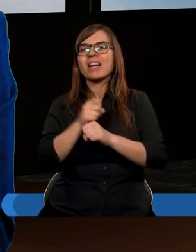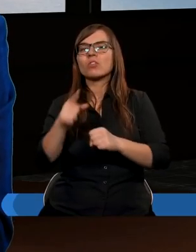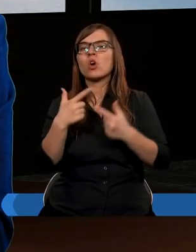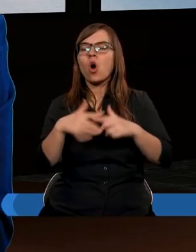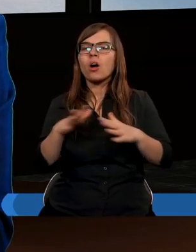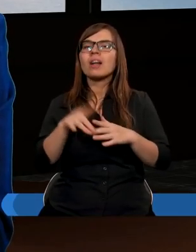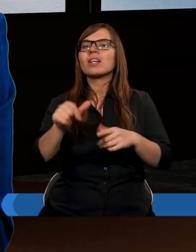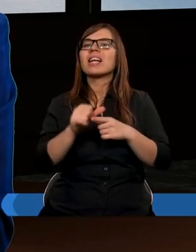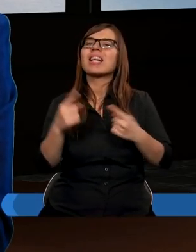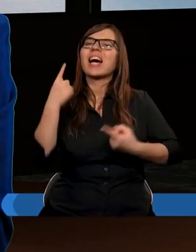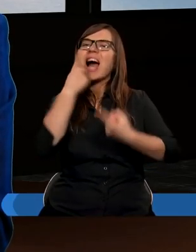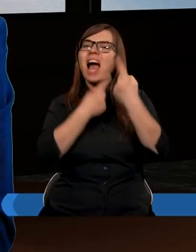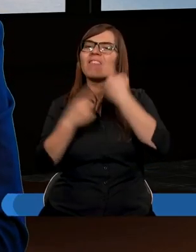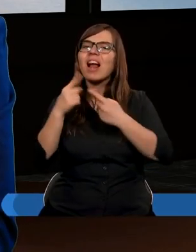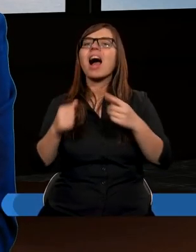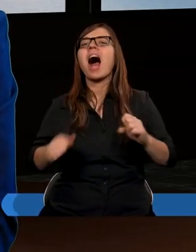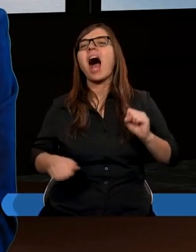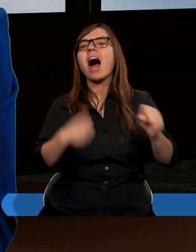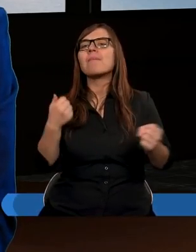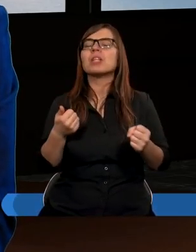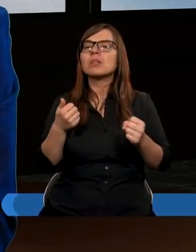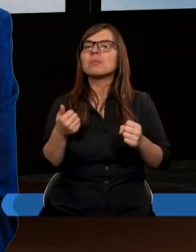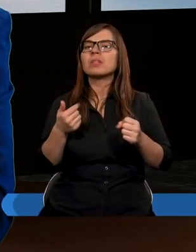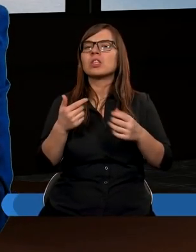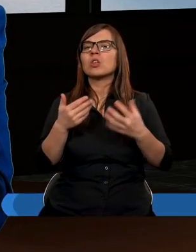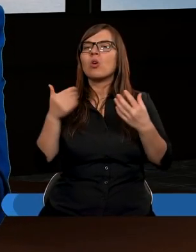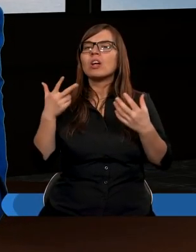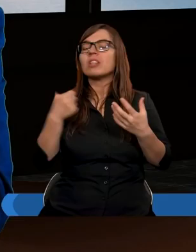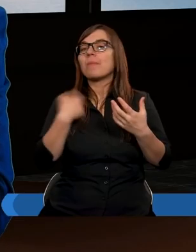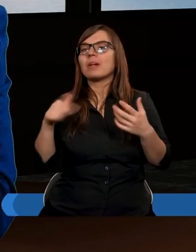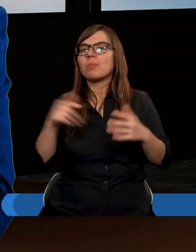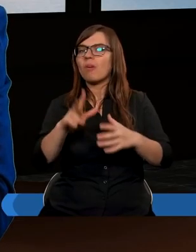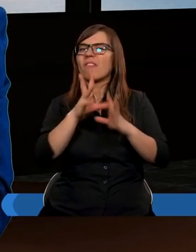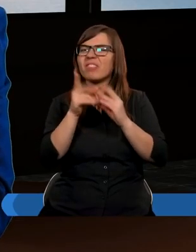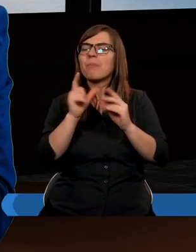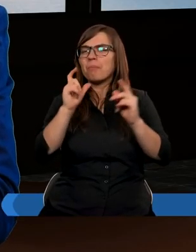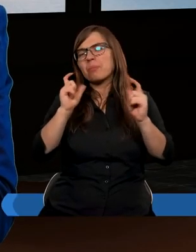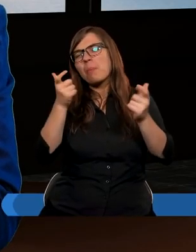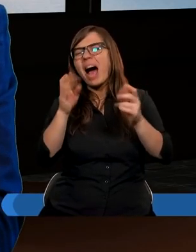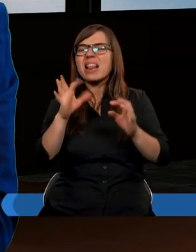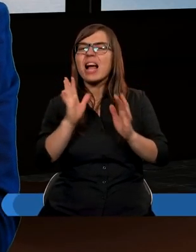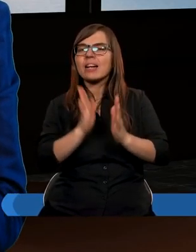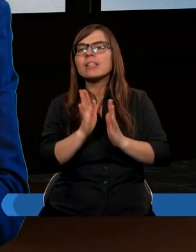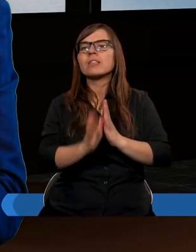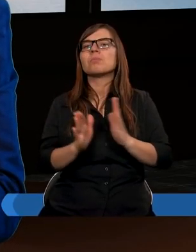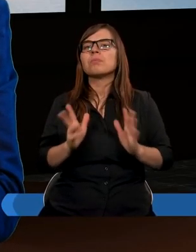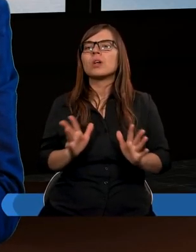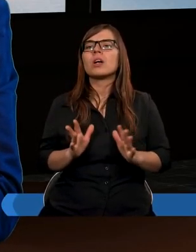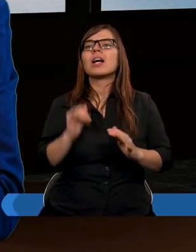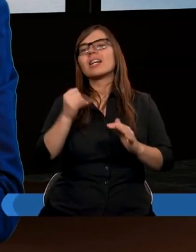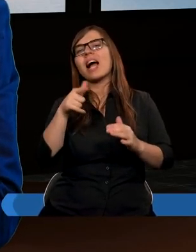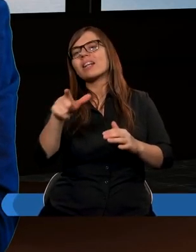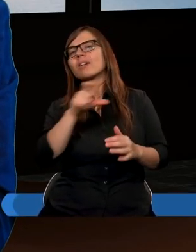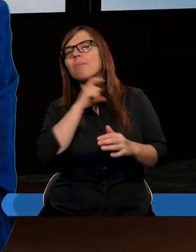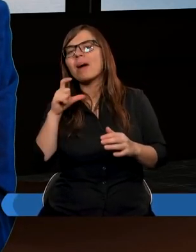też pewna taka refleksja, abyśmy po prostu sobie nie usiedli, załóżmy skrajny przypadek, teraz opiszę, że na przykład jakiś